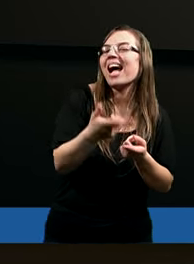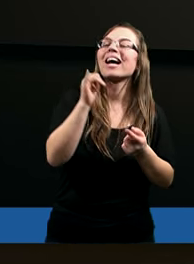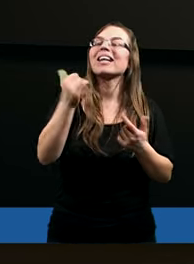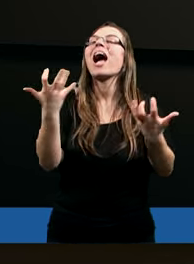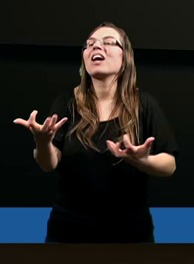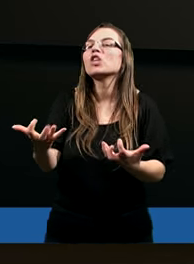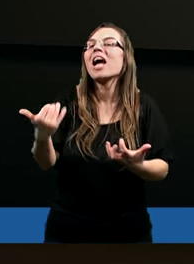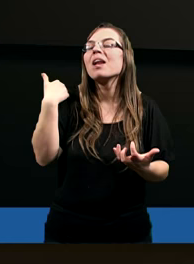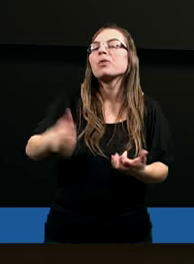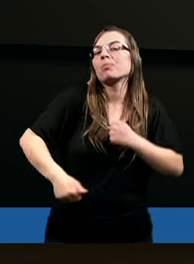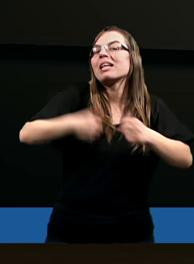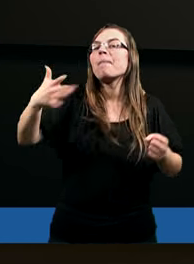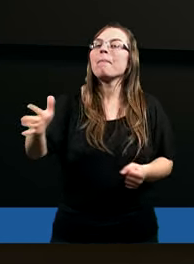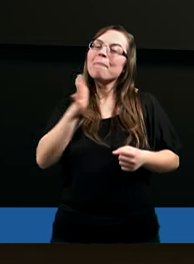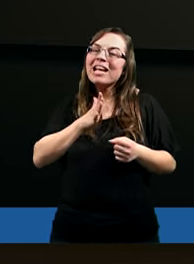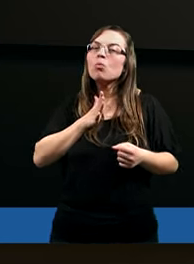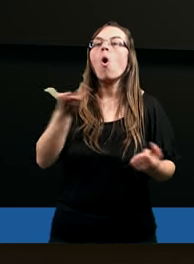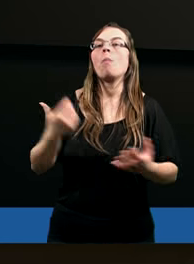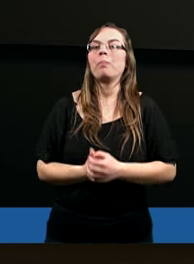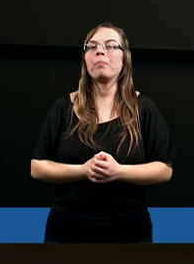jak chcielibyśmy, i żeby było,